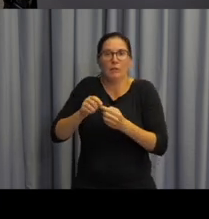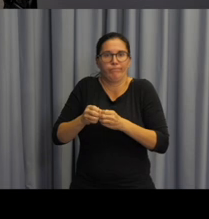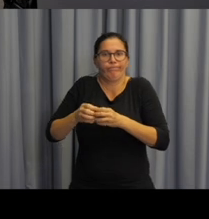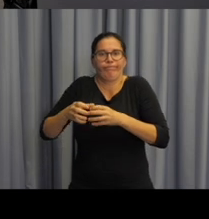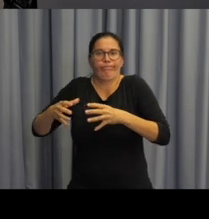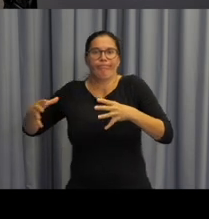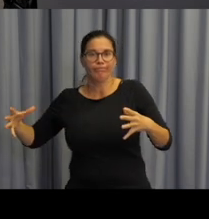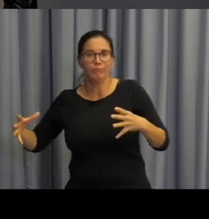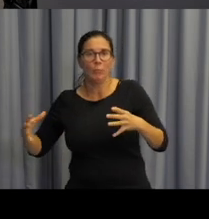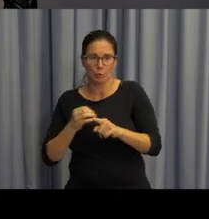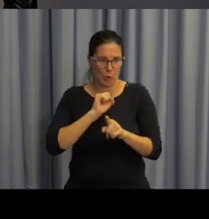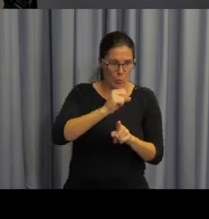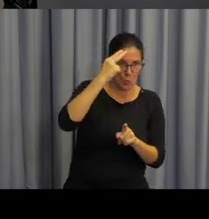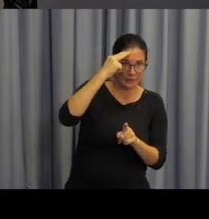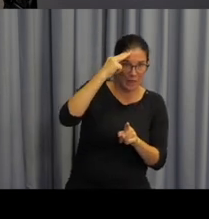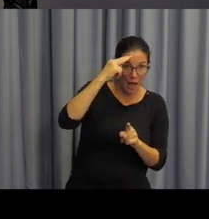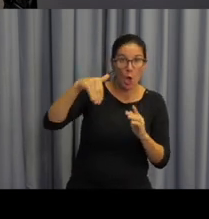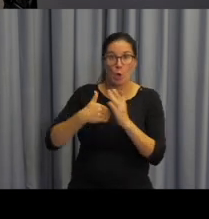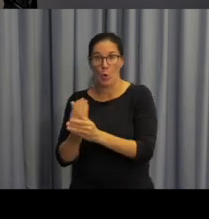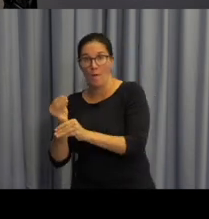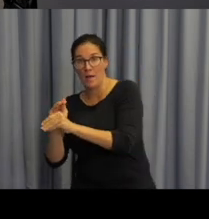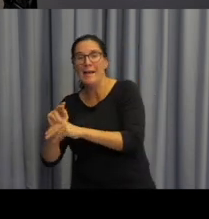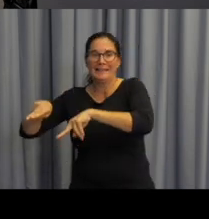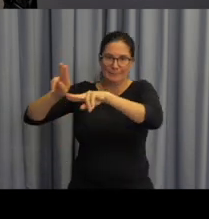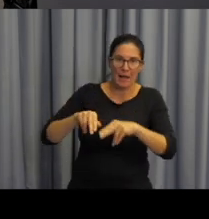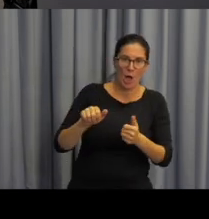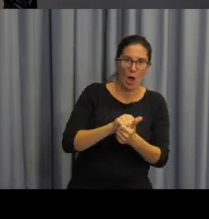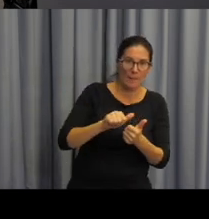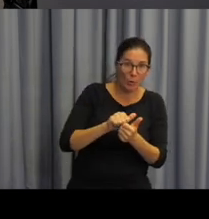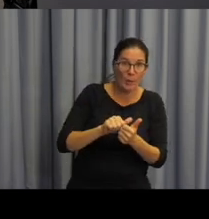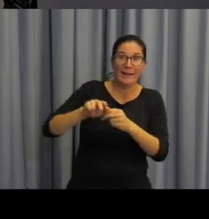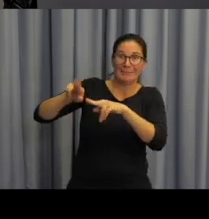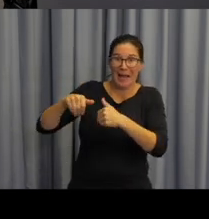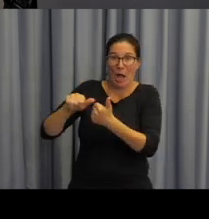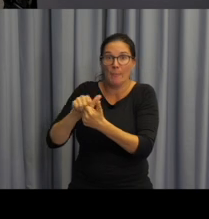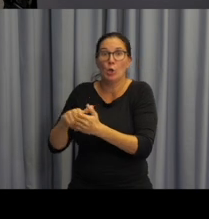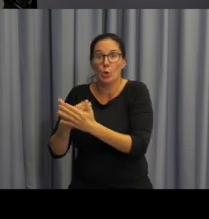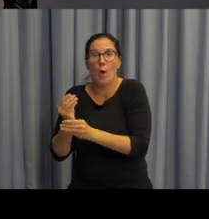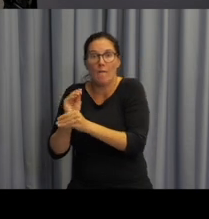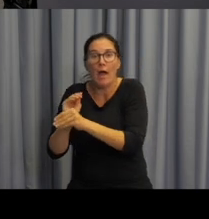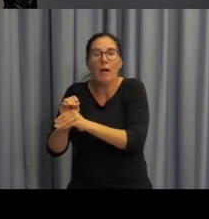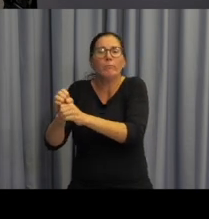neustále vlastně vytvářet souvislosti mezi tím, co už děti znají a co nového se učí.